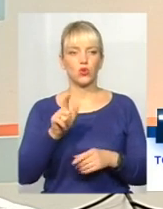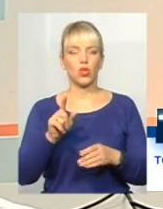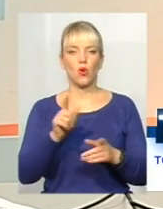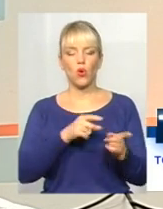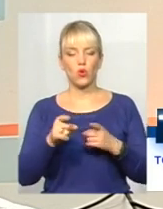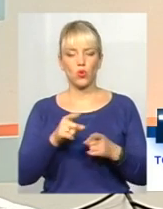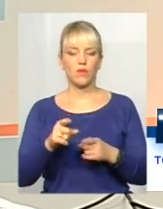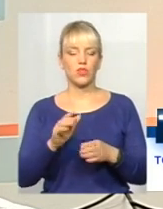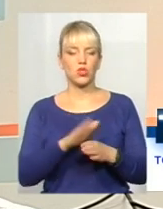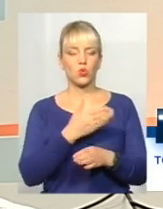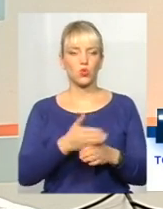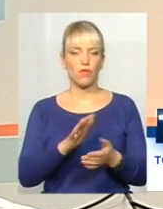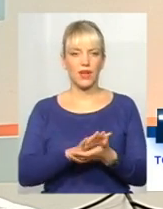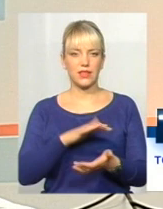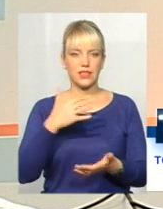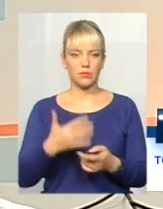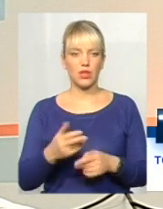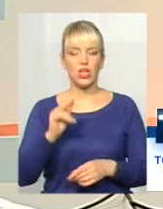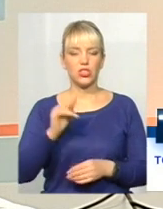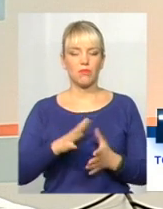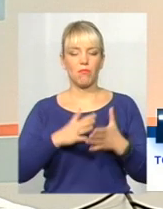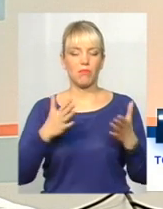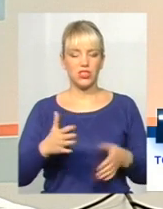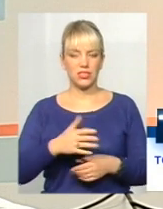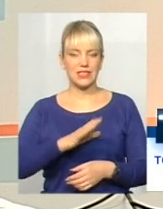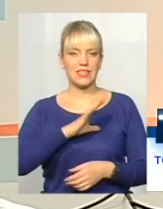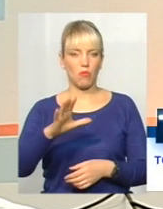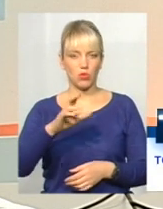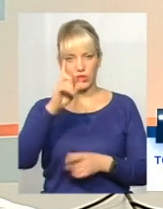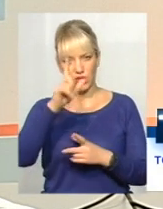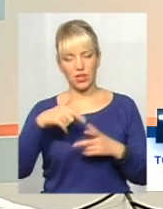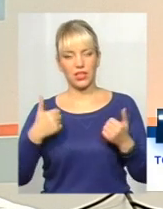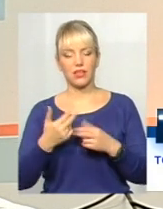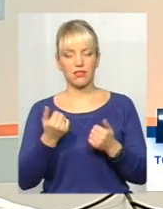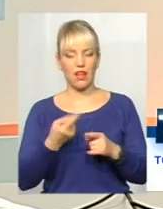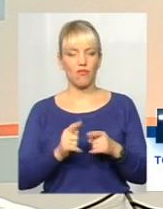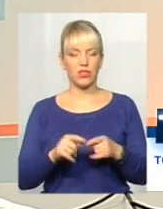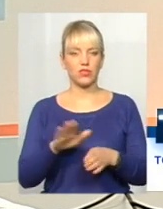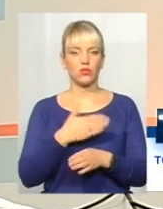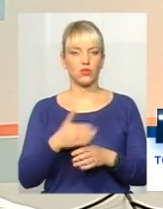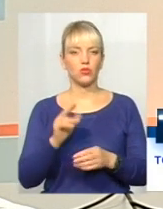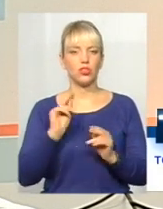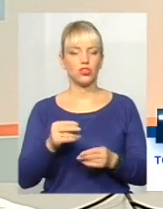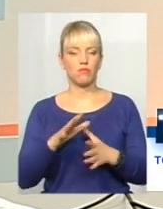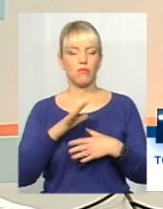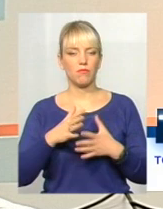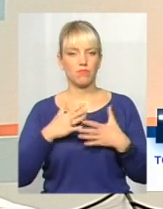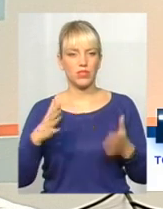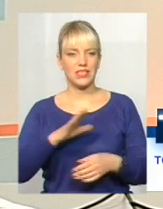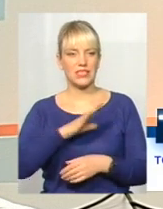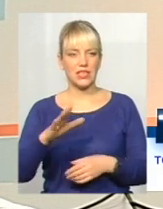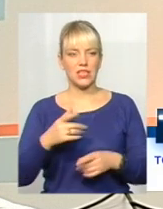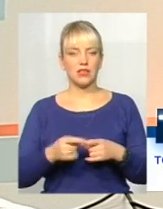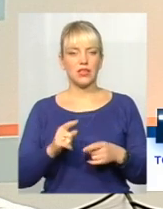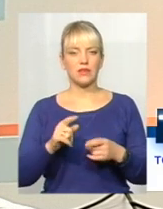Але я скажу інше, що крім того, чим більше заможна країна, так, вона сортує, але чим більше заможна країна, тим більше вона генерує